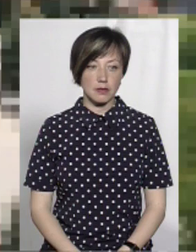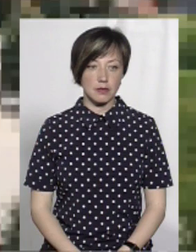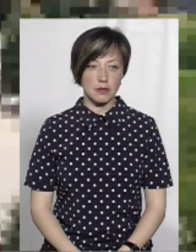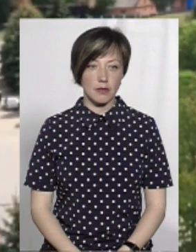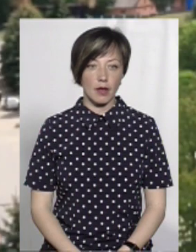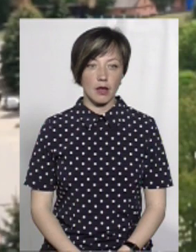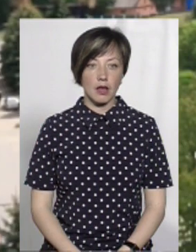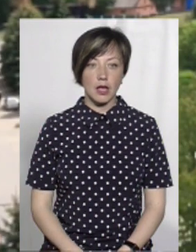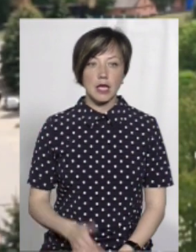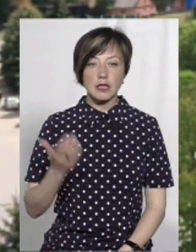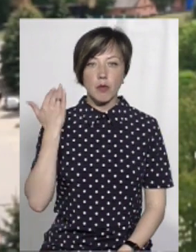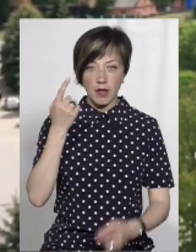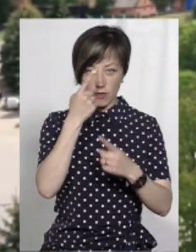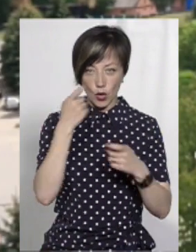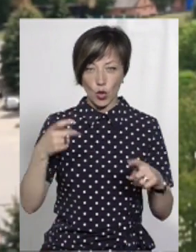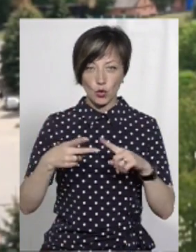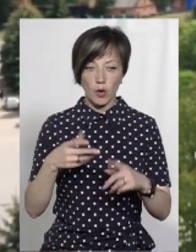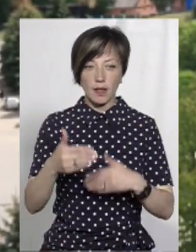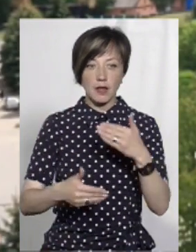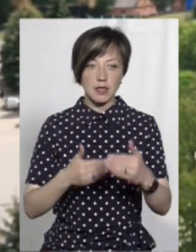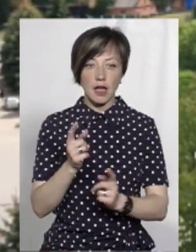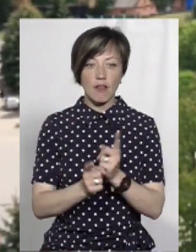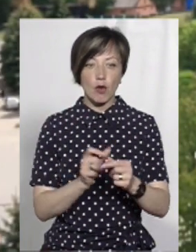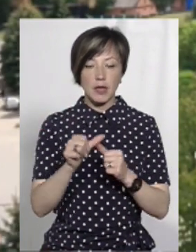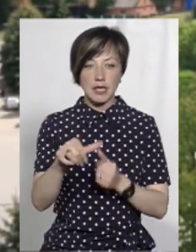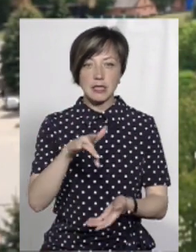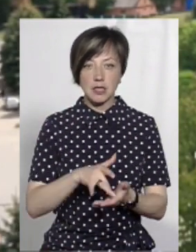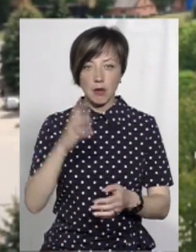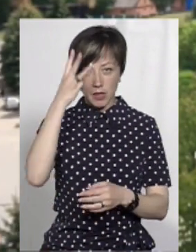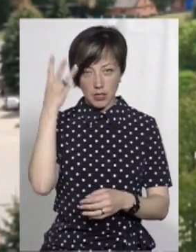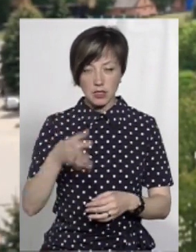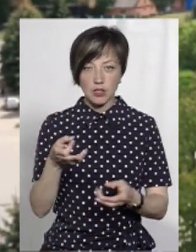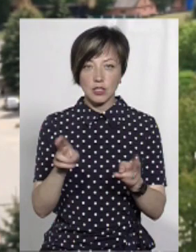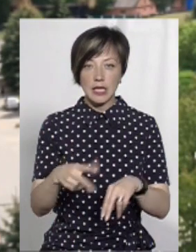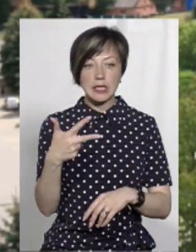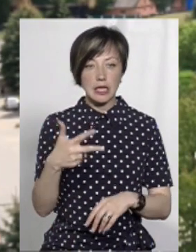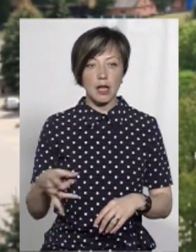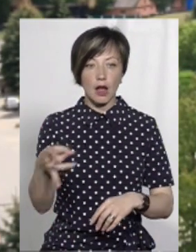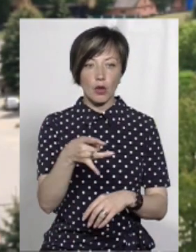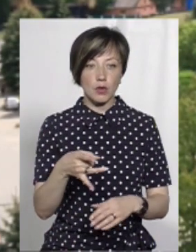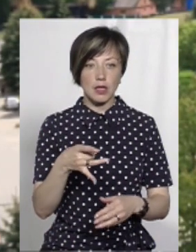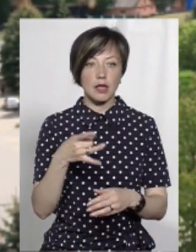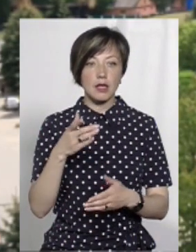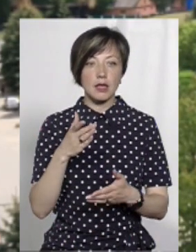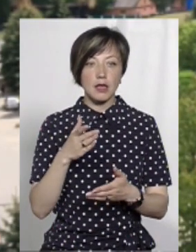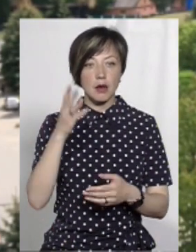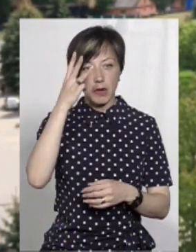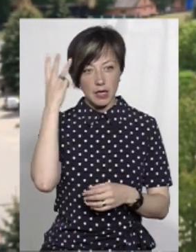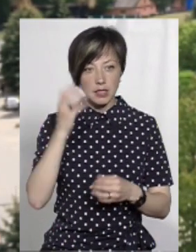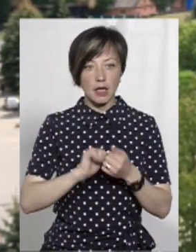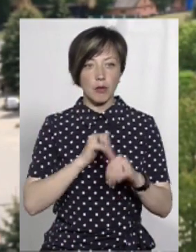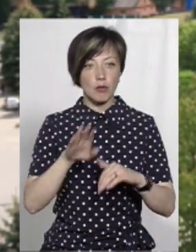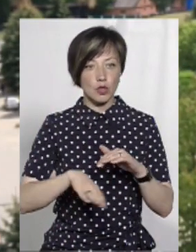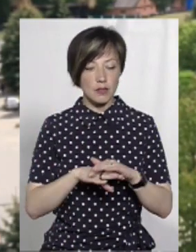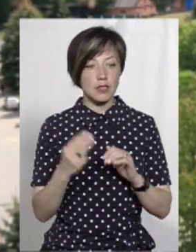За попередньою інформацією, на другому етапі реформа децентралізації на Хмельниччині має залишитися лише три райони. Неме, як відомо, стануть Хмельницький, Кам